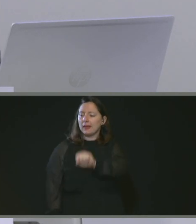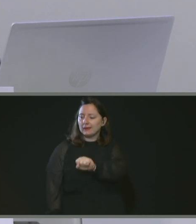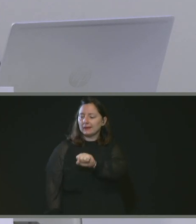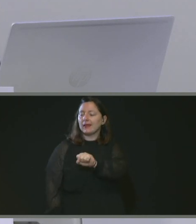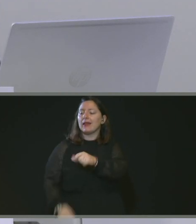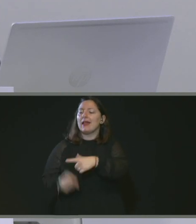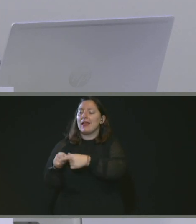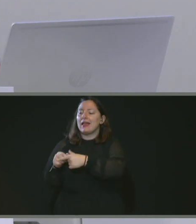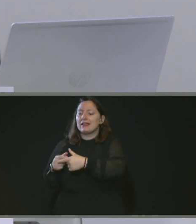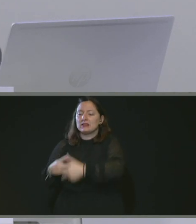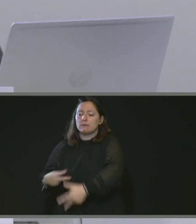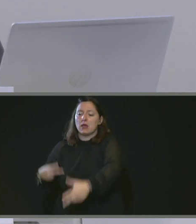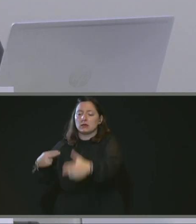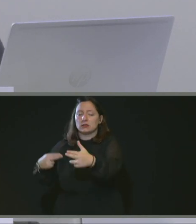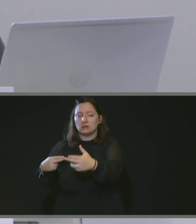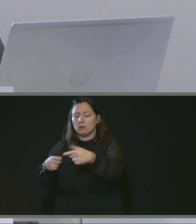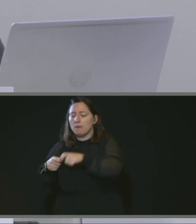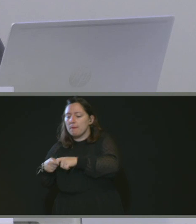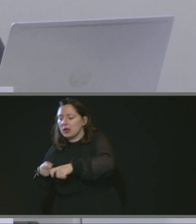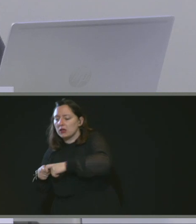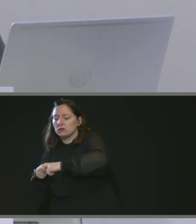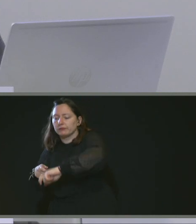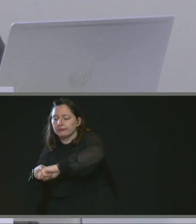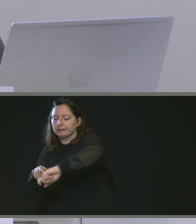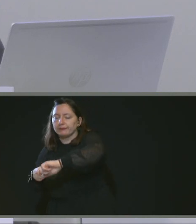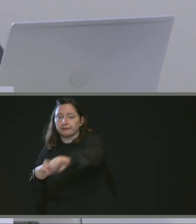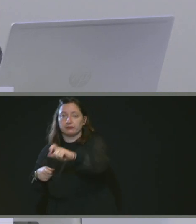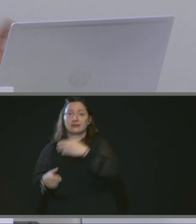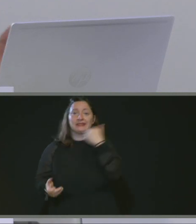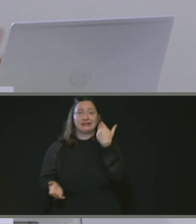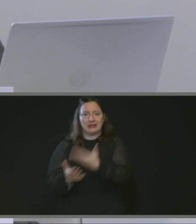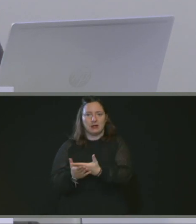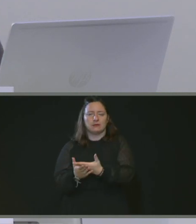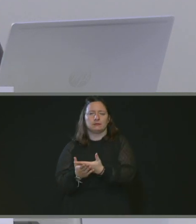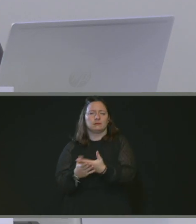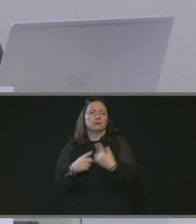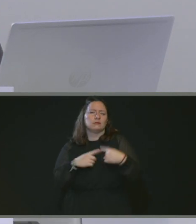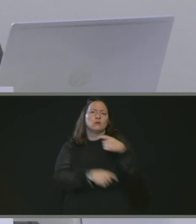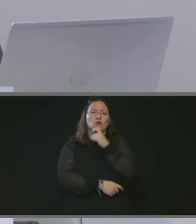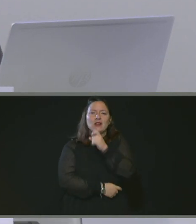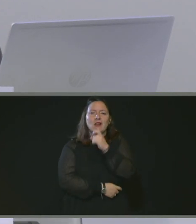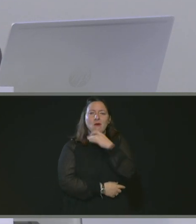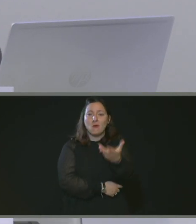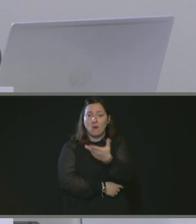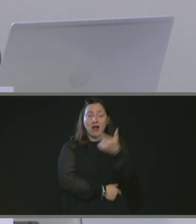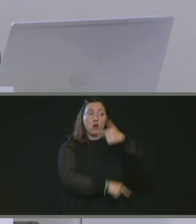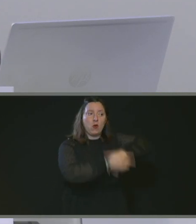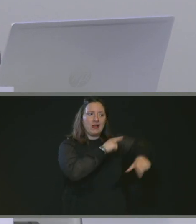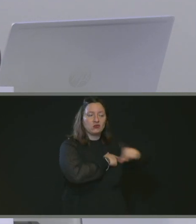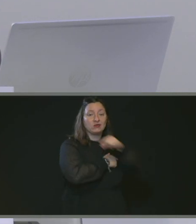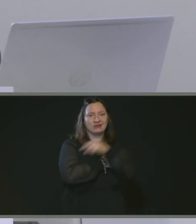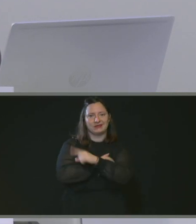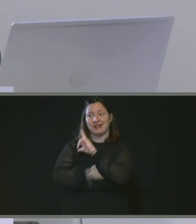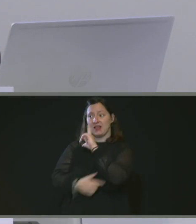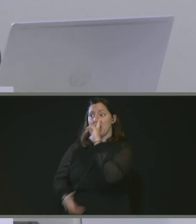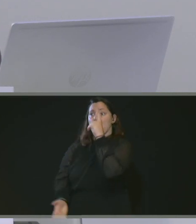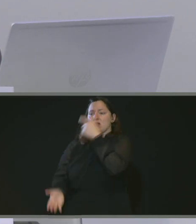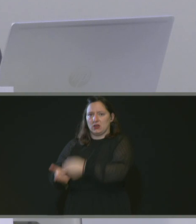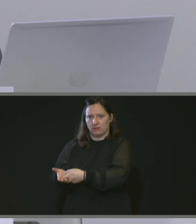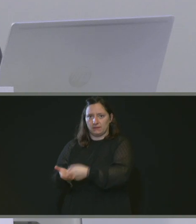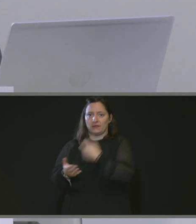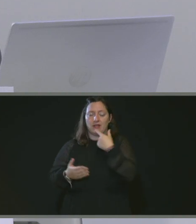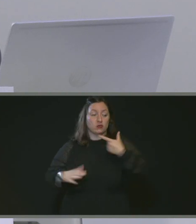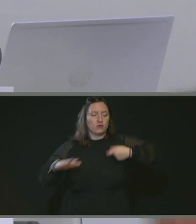sérigraphie. Donc,'est un dispositif pour le coup, tout à'heure on était sur la location, sur l'immobilier, donc c'est une subvention d'un montant de